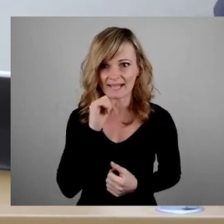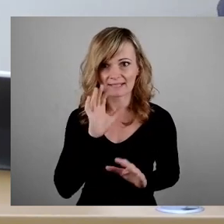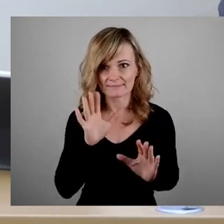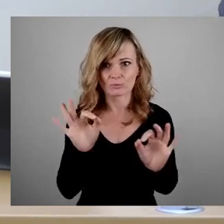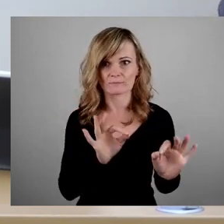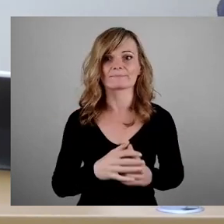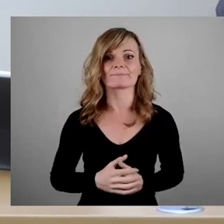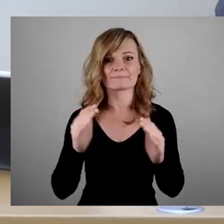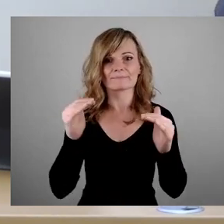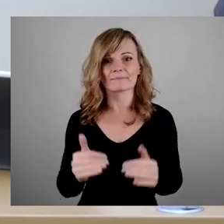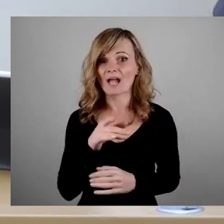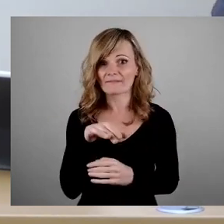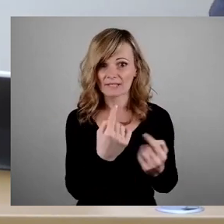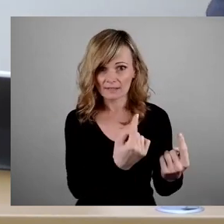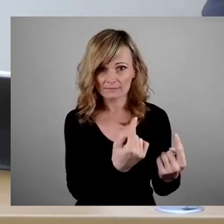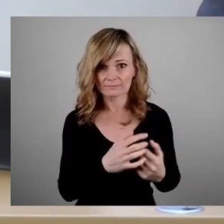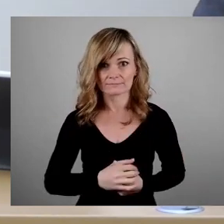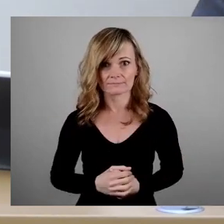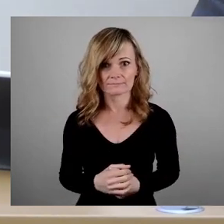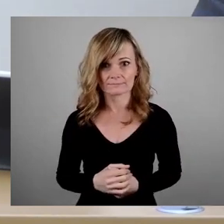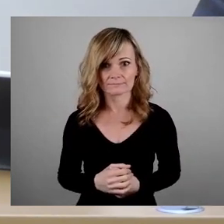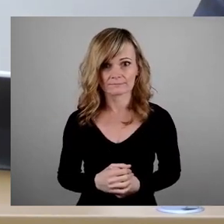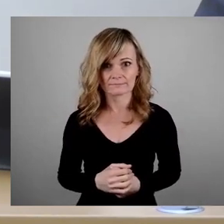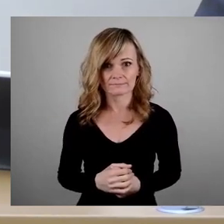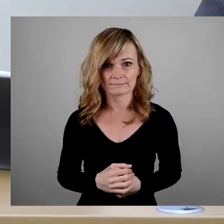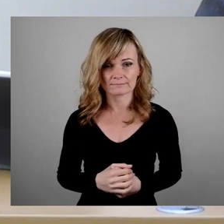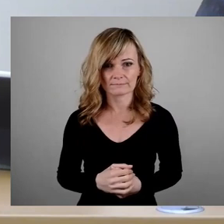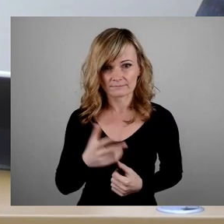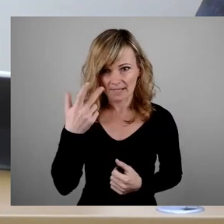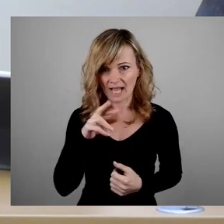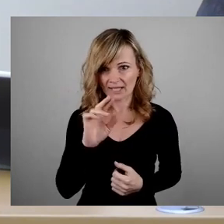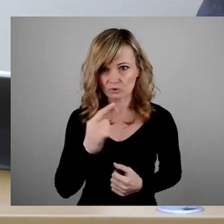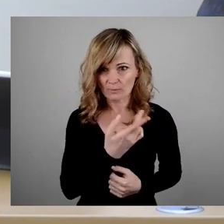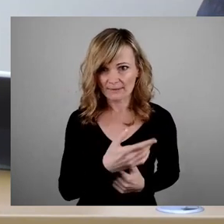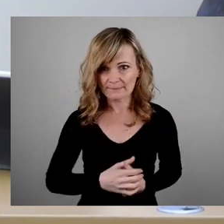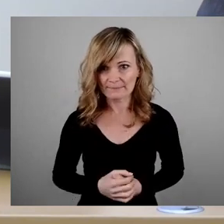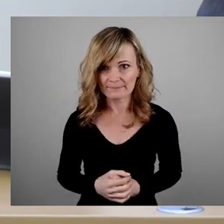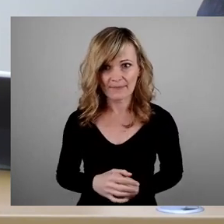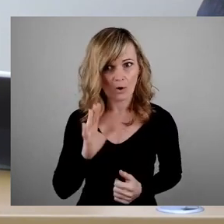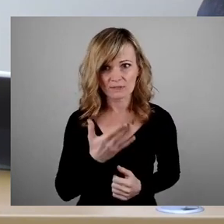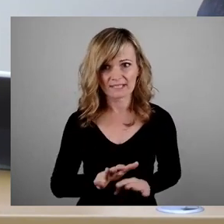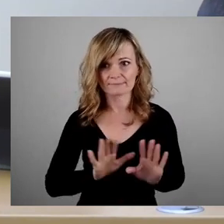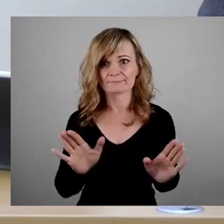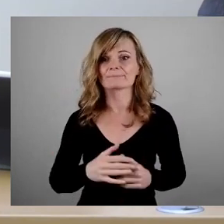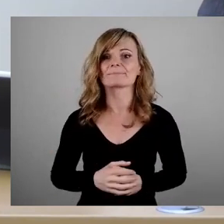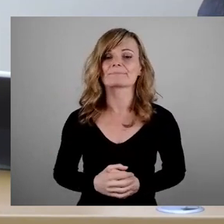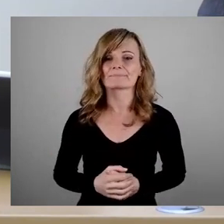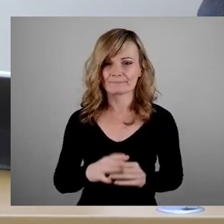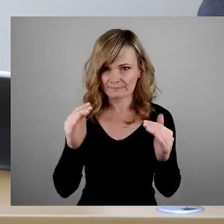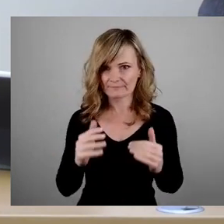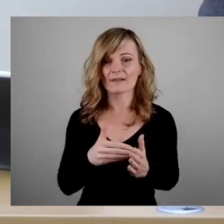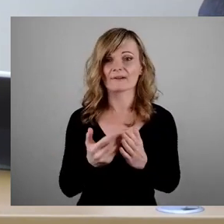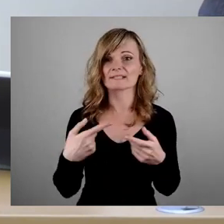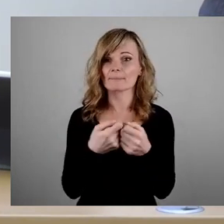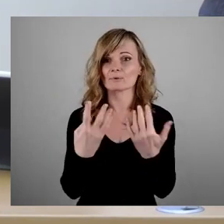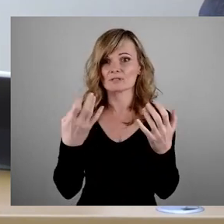Dann machen wir weiter. AfD wäre als nächstes an der Reihe. Herr Rentsch nochmal. Auch nie. Dann machen wir weiter. Bündnis 90